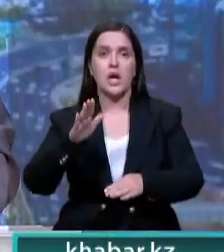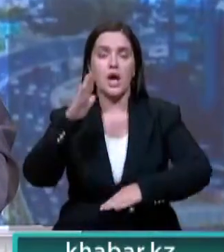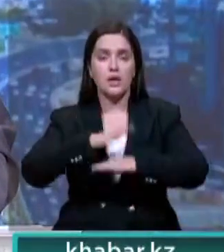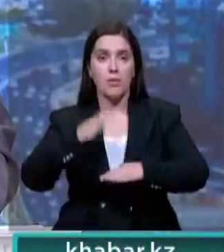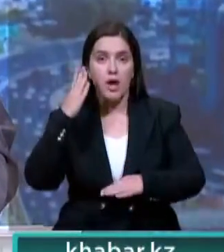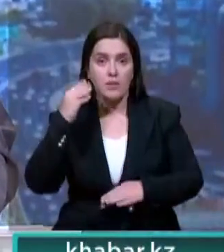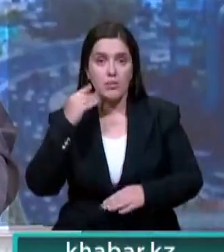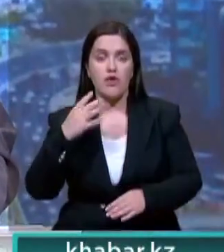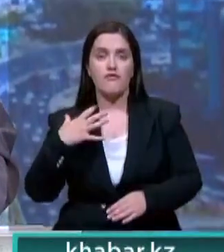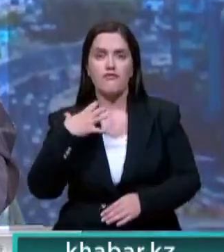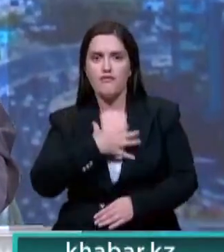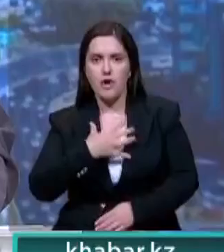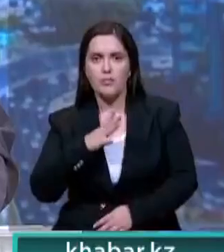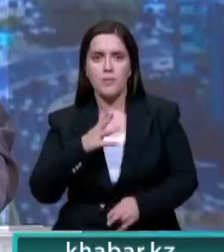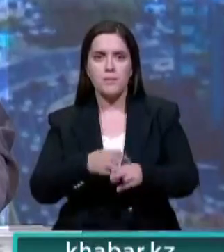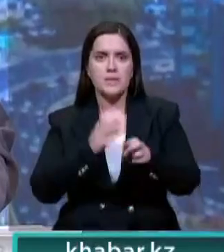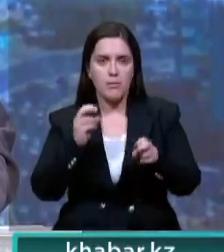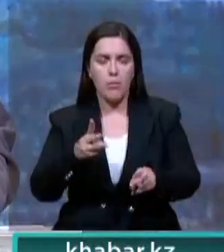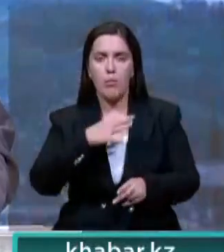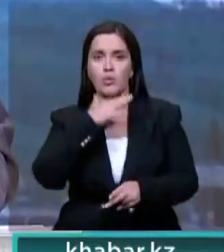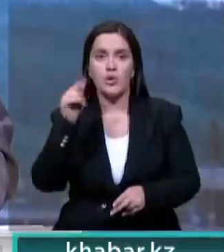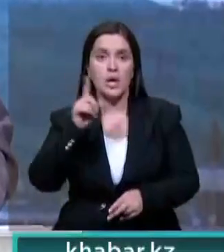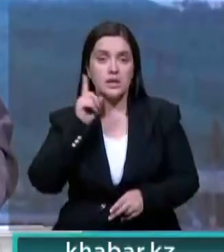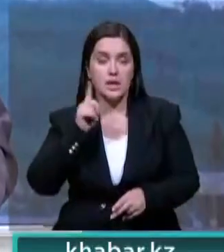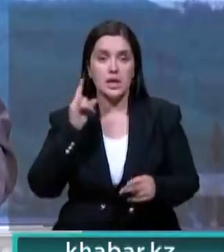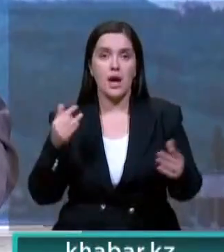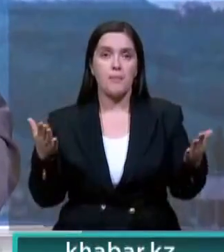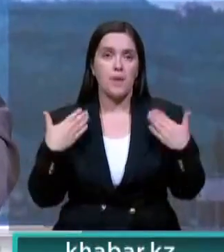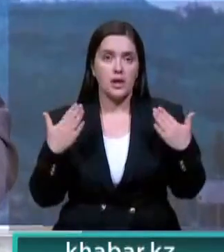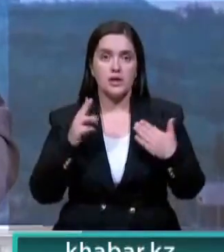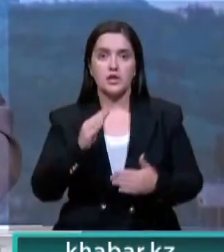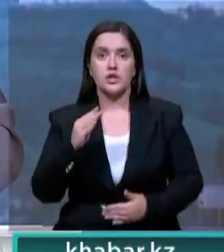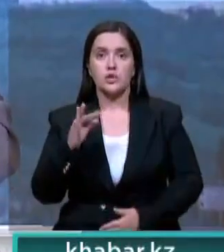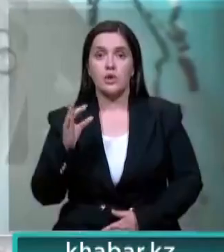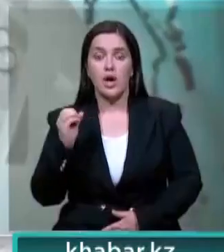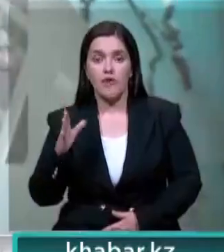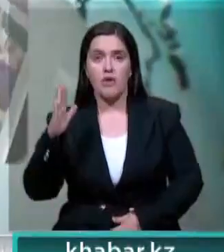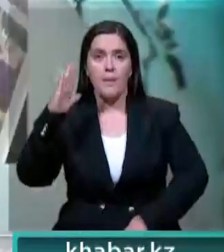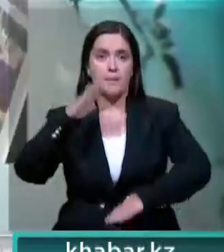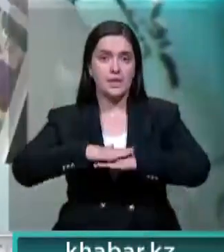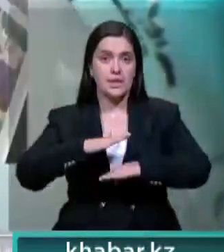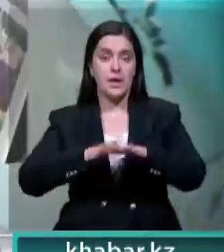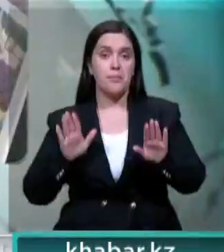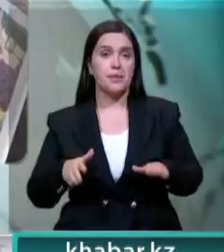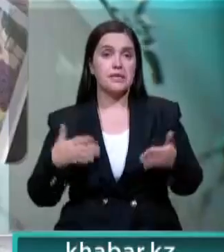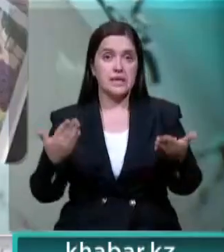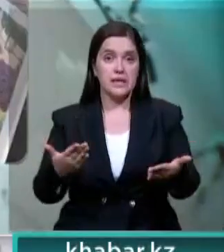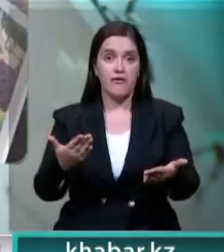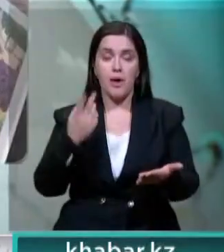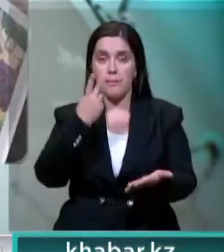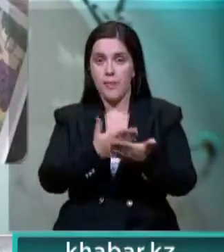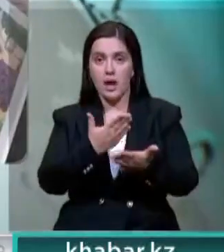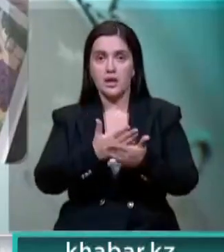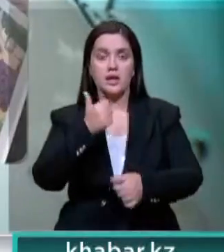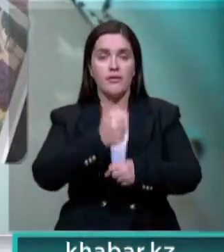мегаполисе было безопасно, было много зелени и парков, отметил Касым Жамартукаев. Бакаджан Сагентаев презентовал главе государства несколько